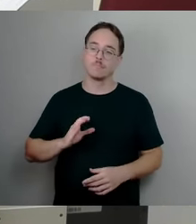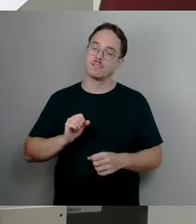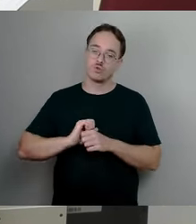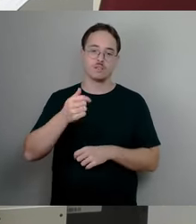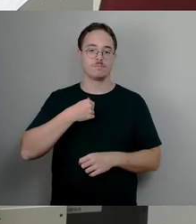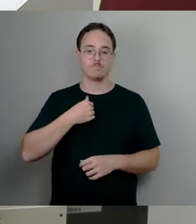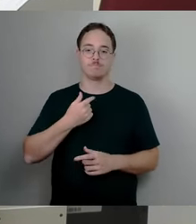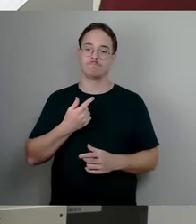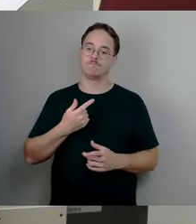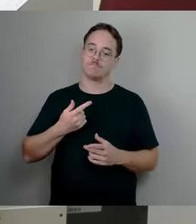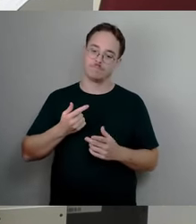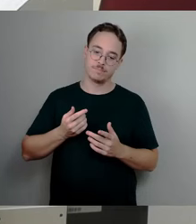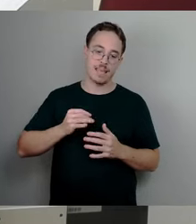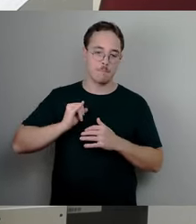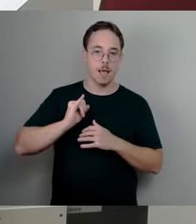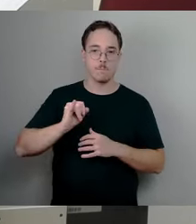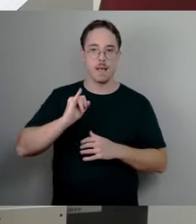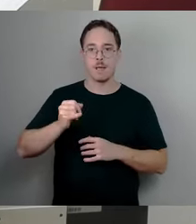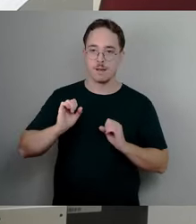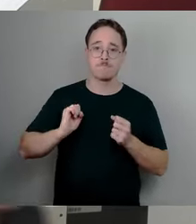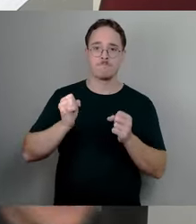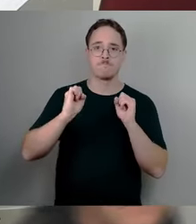die Ablehnung dieser Vorlage empfehlen. Vielen Dank.